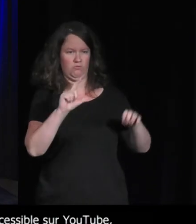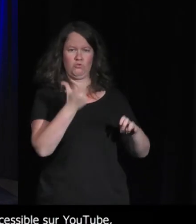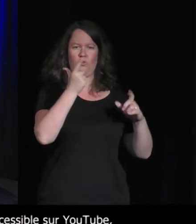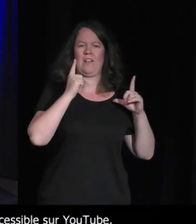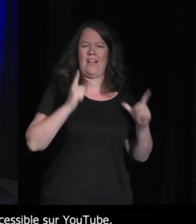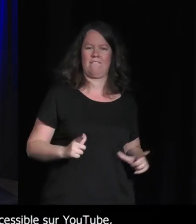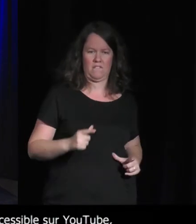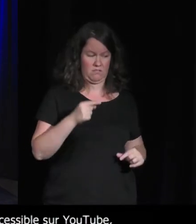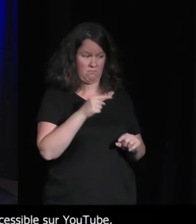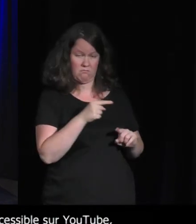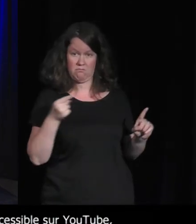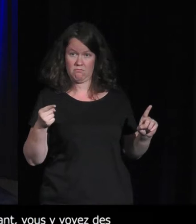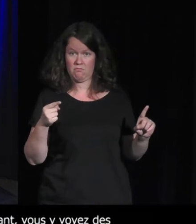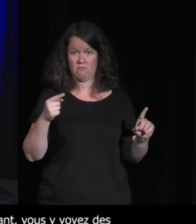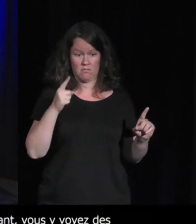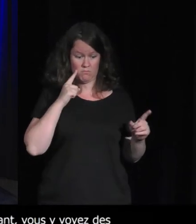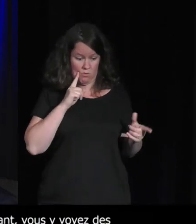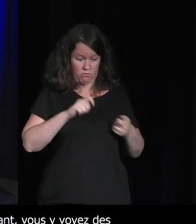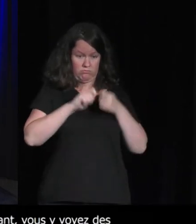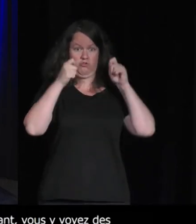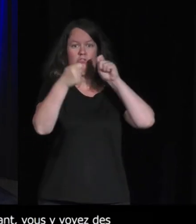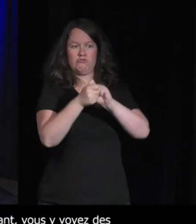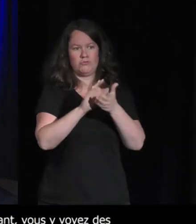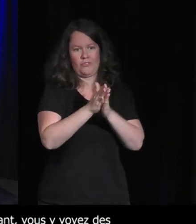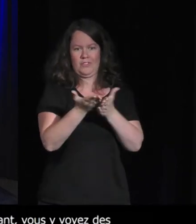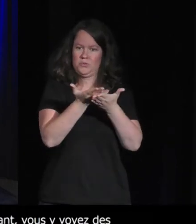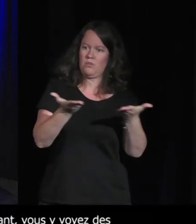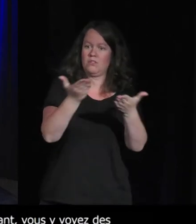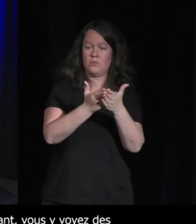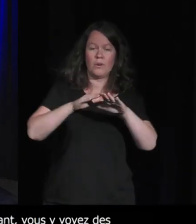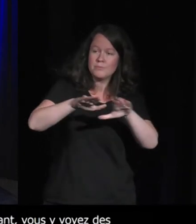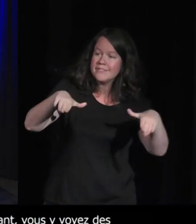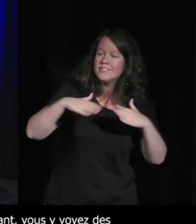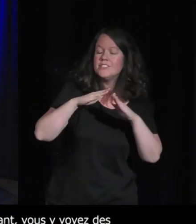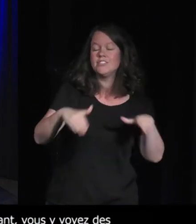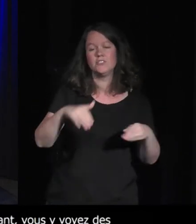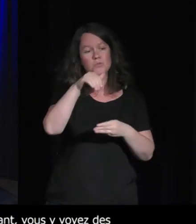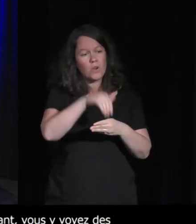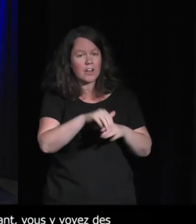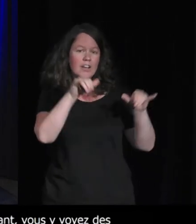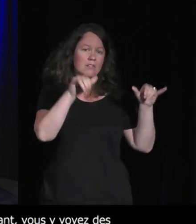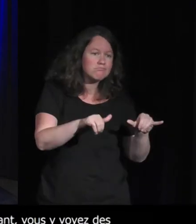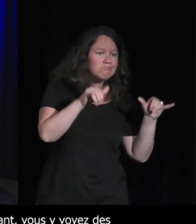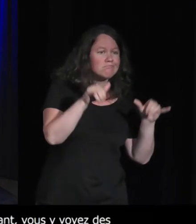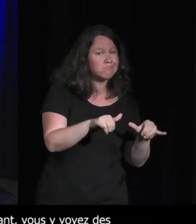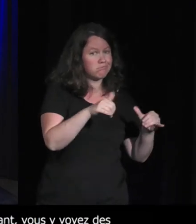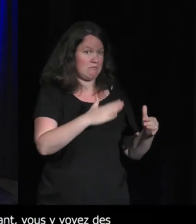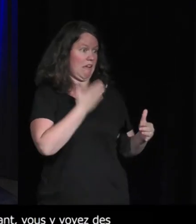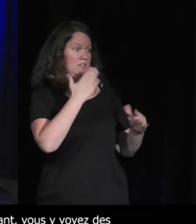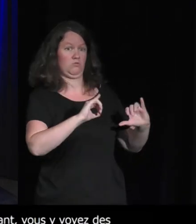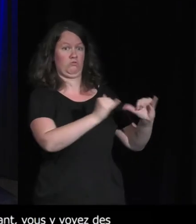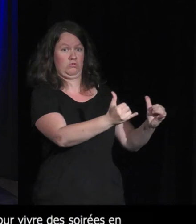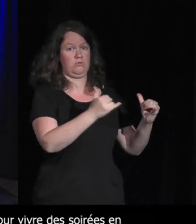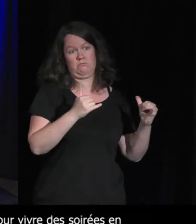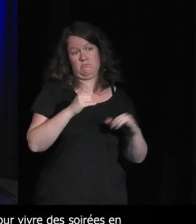soirées au bord de la piscine des situations qui sont loin de leur quotidien puisqu'elles sont en fauteuil roulant ou atteintes